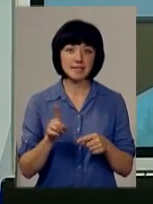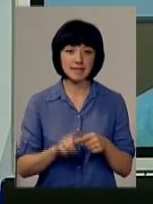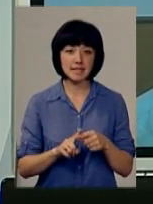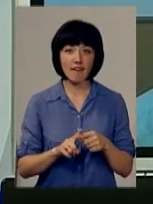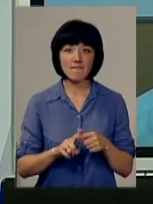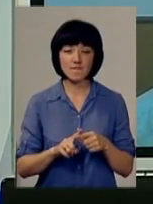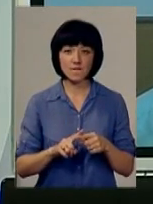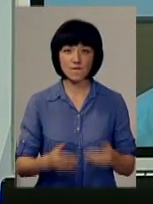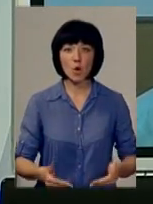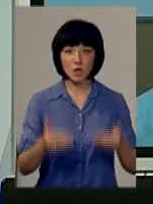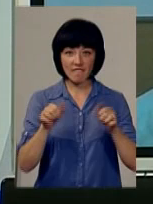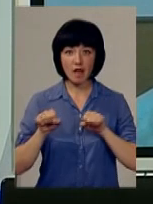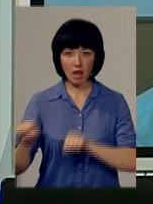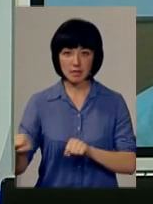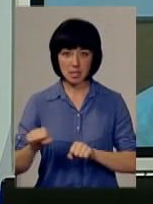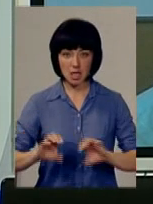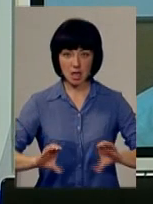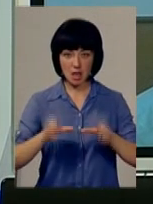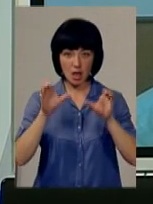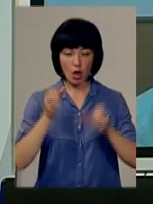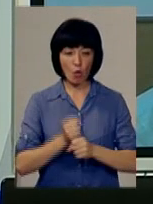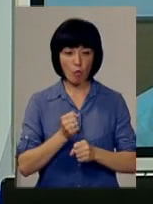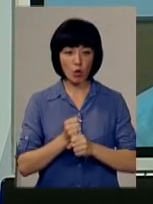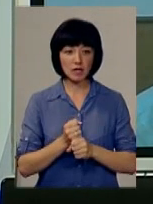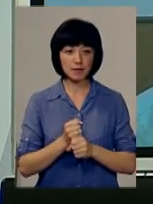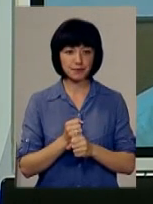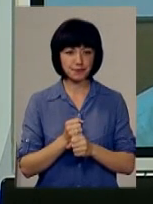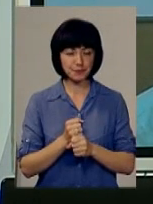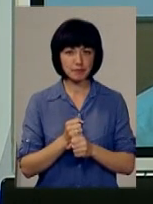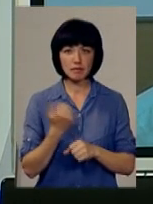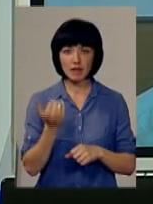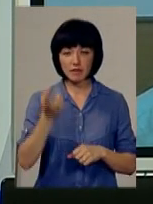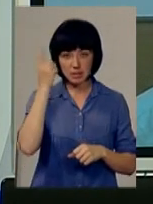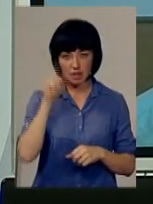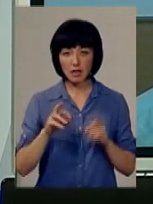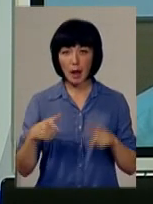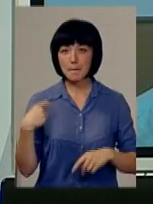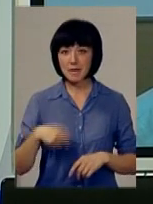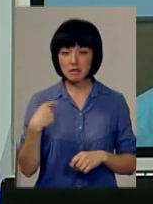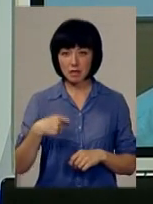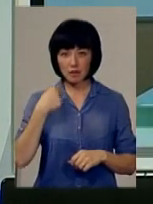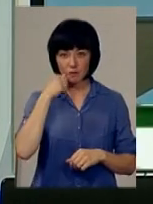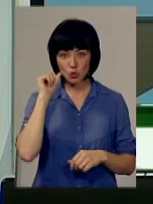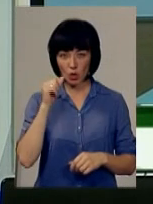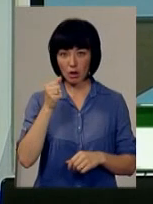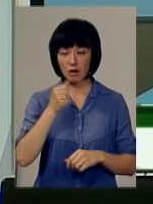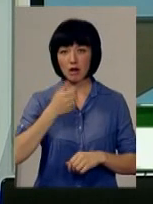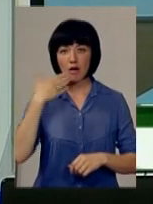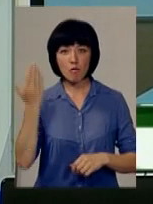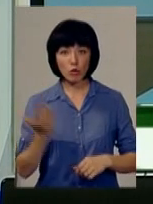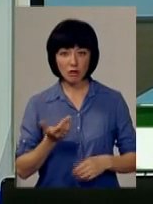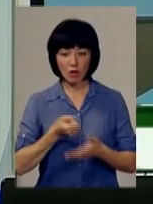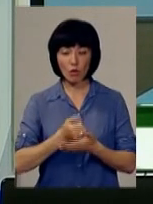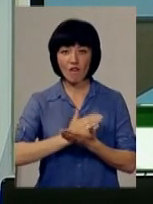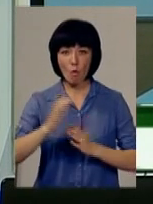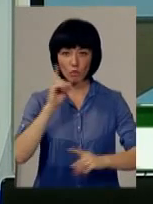фортифікаційні роботи. Ну, дійсно, ви знаєте, що, як і президент вчора і в посланні, яке було у